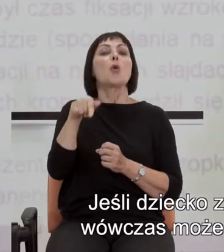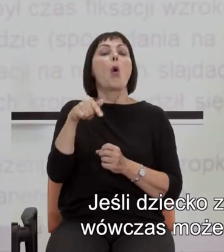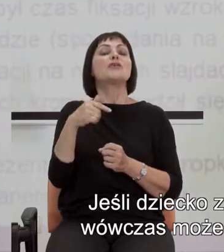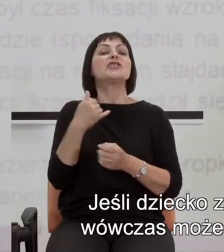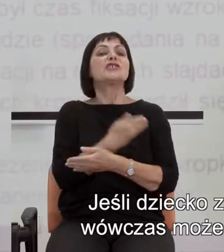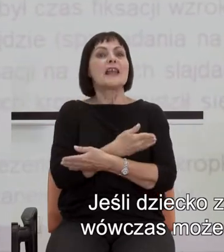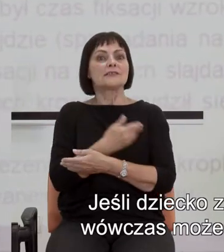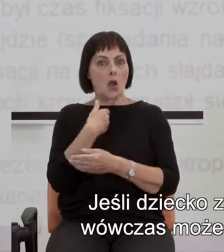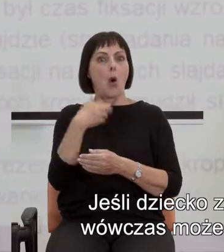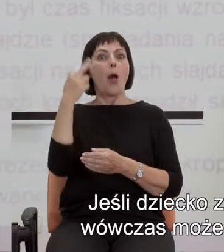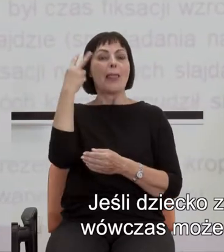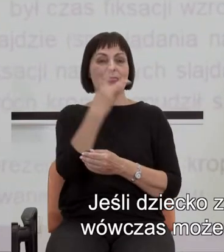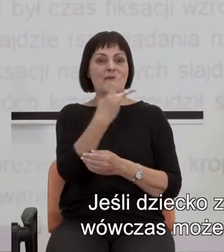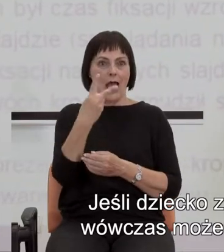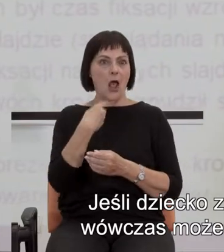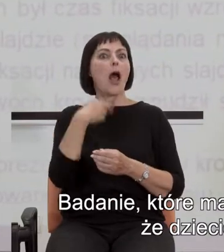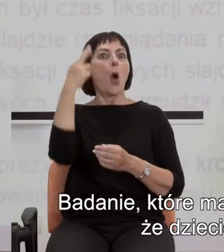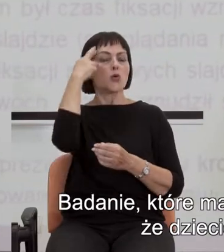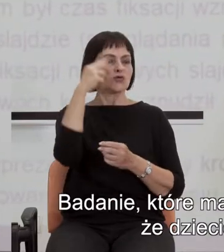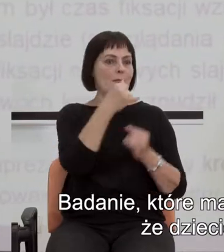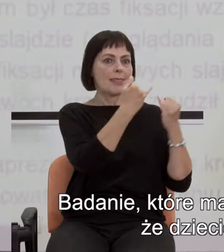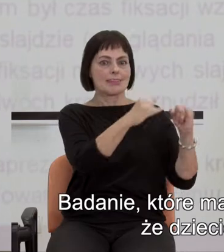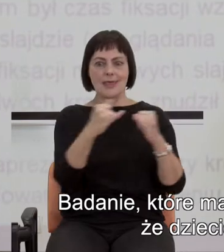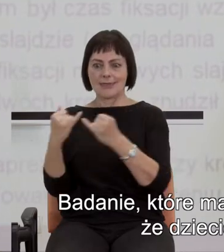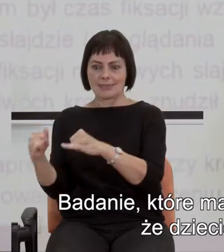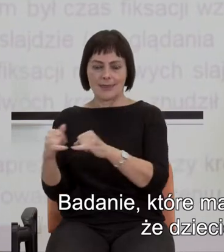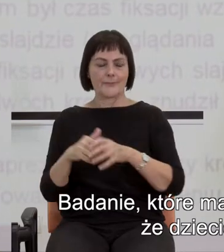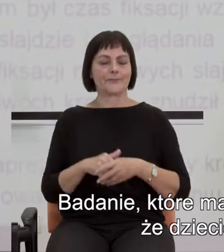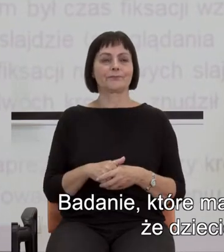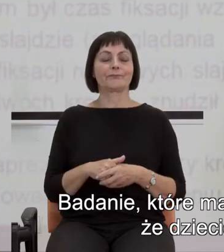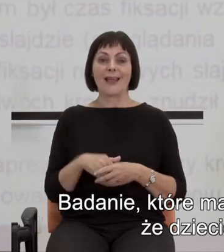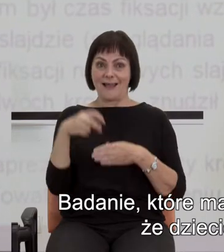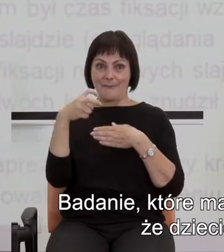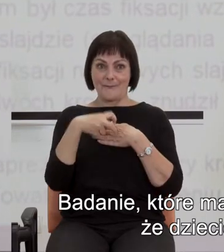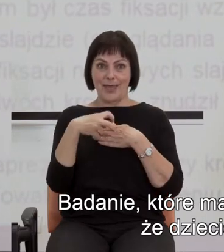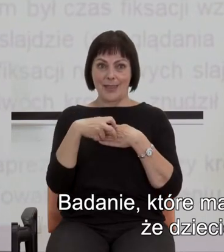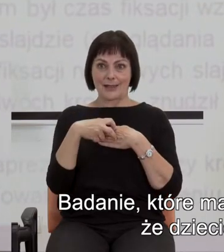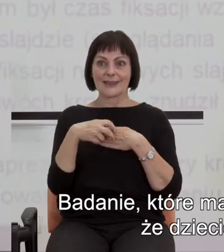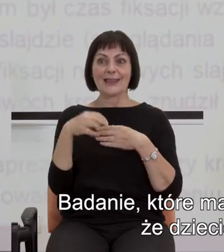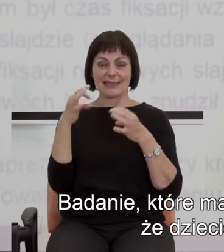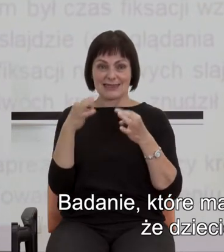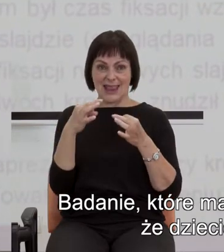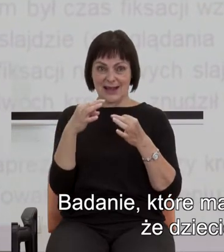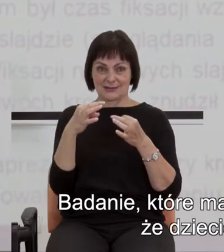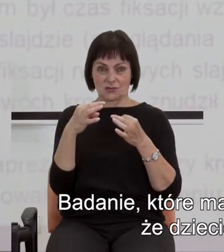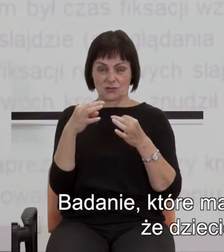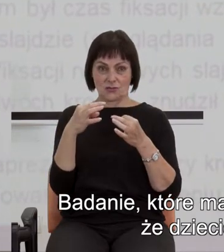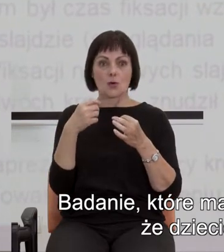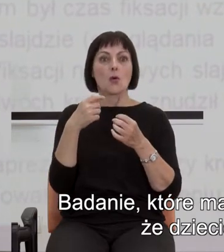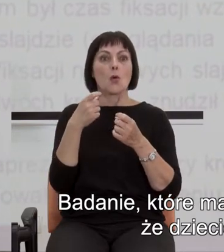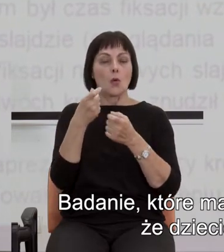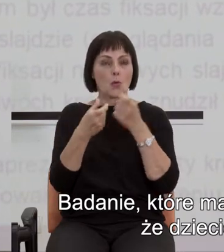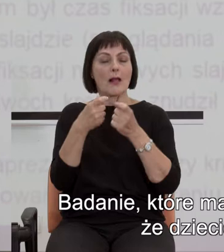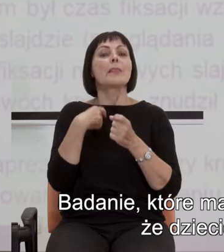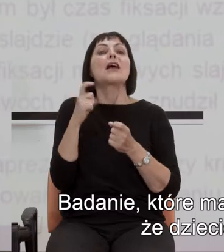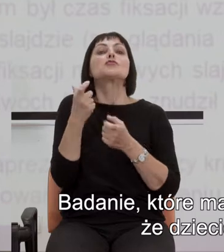że dziecko rozróżniło dwa bodźce. Badanie, które mam na myśli, przeprowadzone było